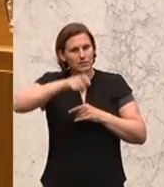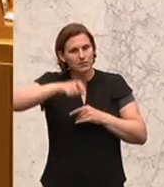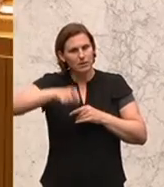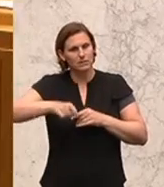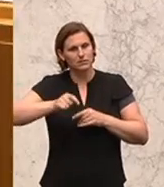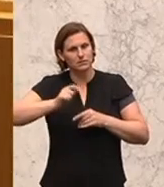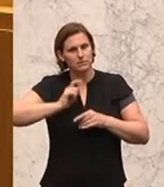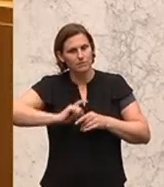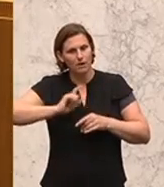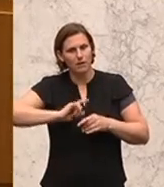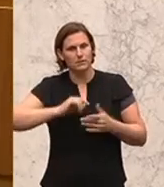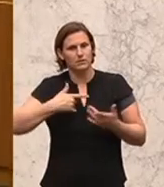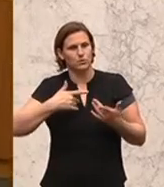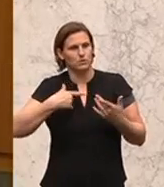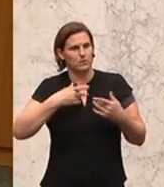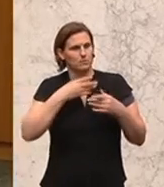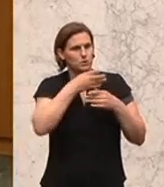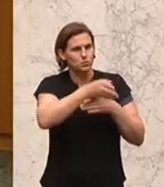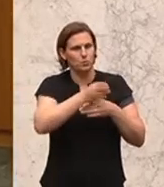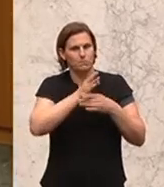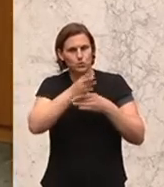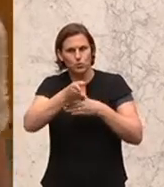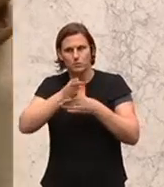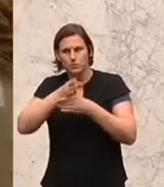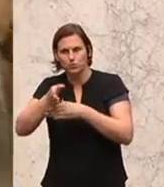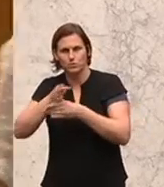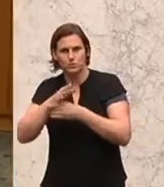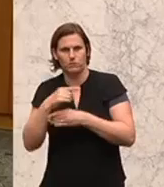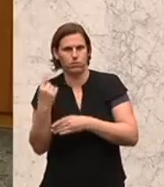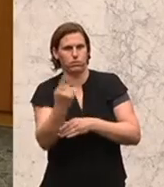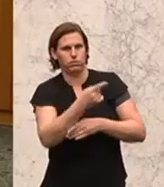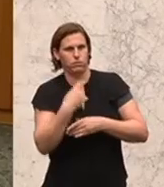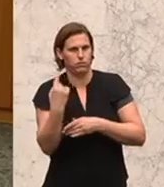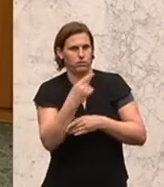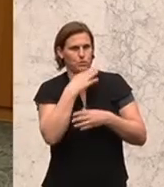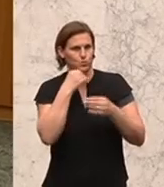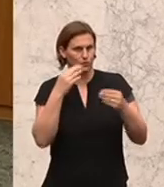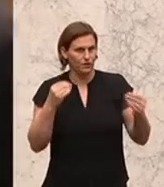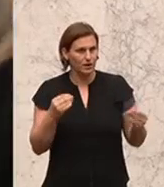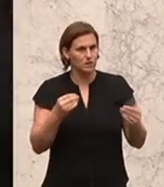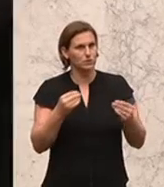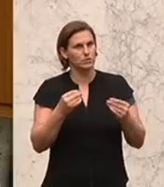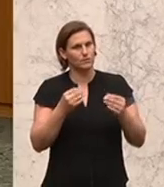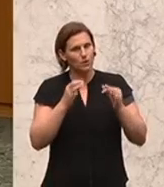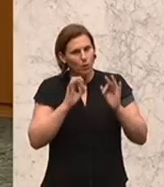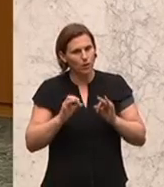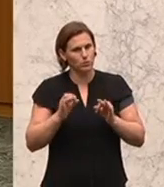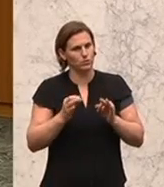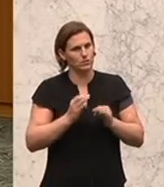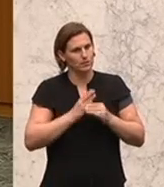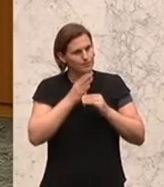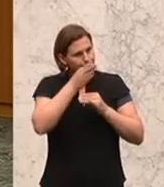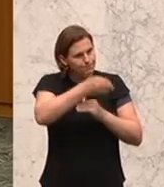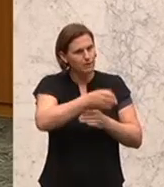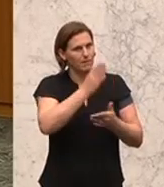monatelang im Kreis geschickt werden und dass es geordnete Patientenwege gibt. Und wir müssen uns schon fragen, was ist